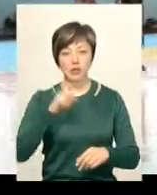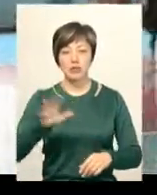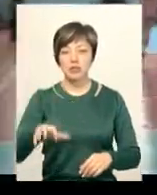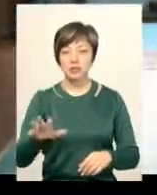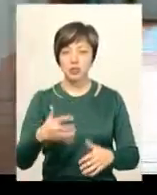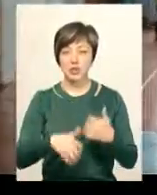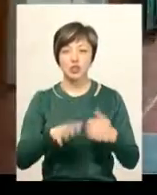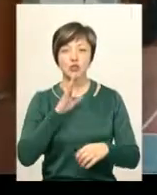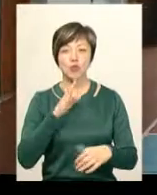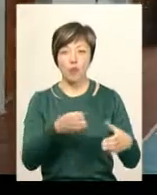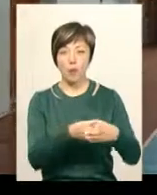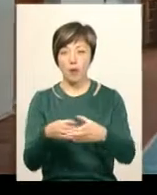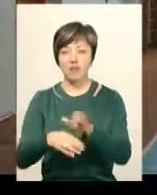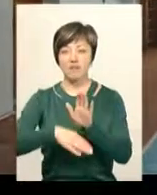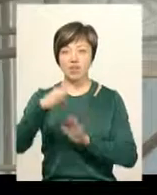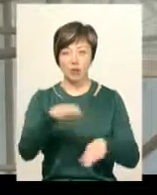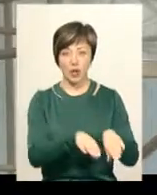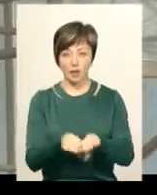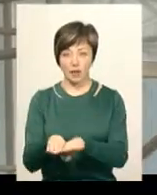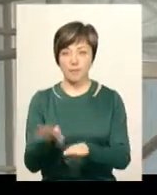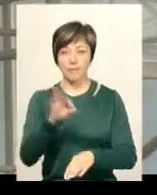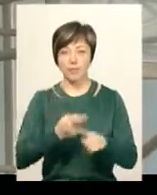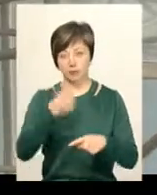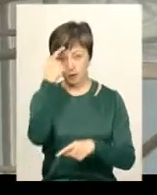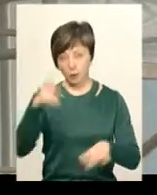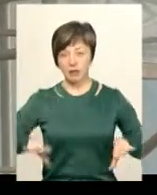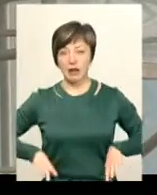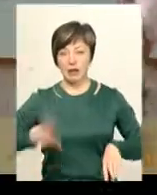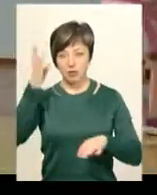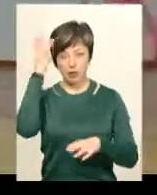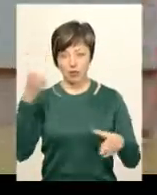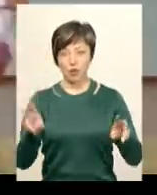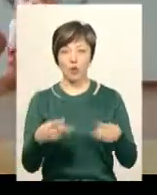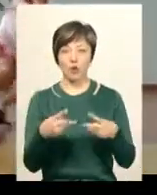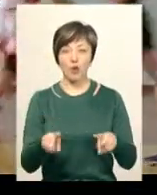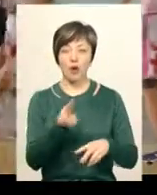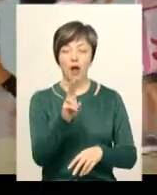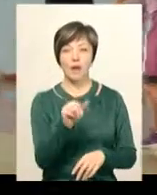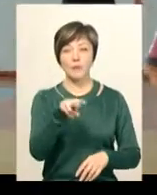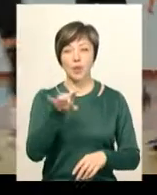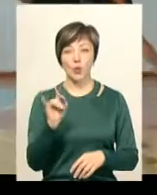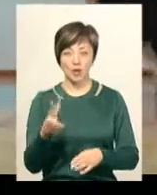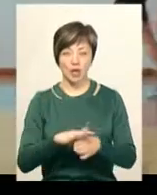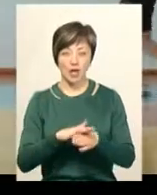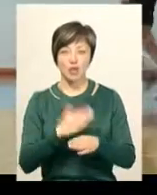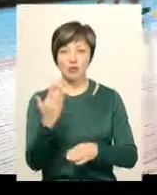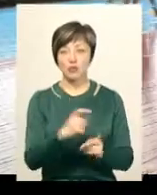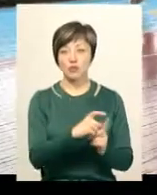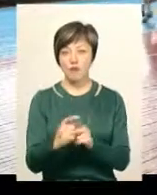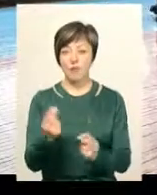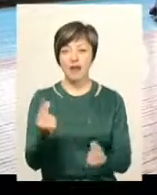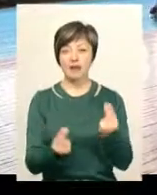баскетболу серед жіночих команд вищої ліги. Про це повідомив тренер хмельницького клубу Павло Каплун. За його словами, гравців